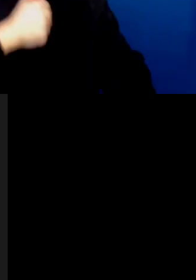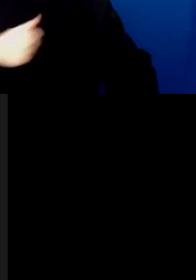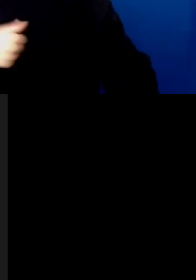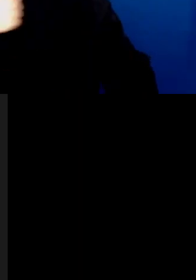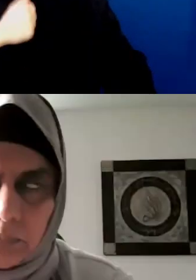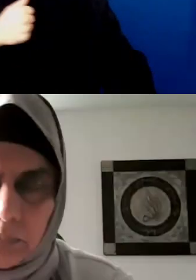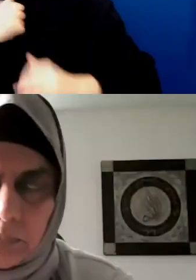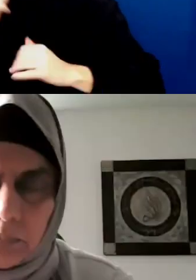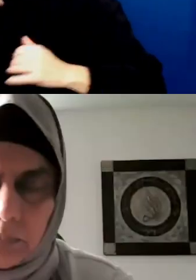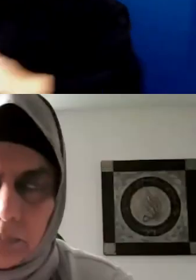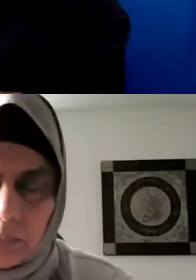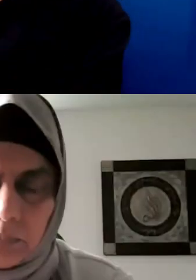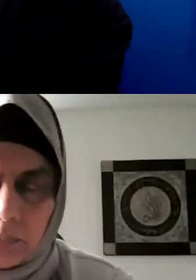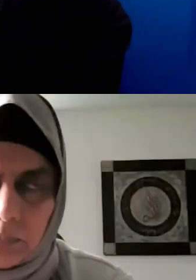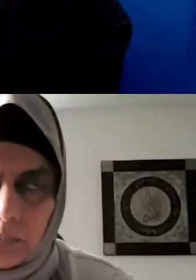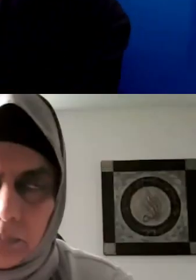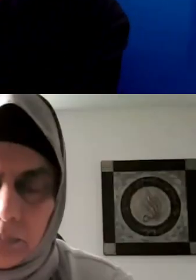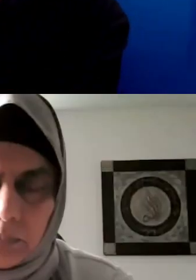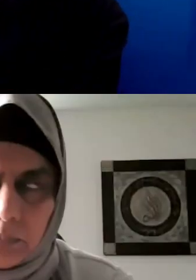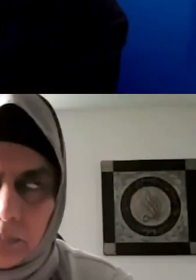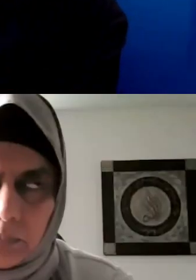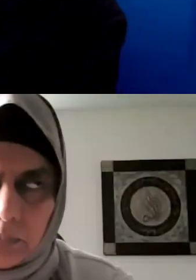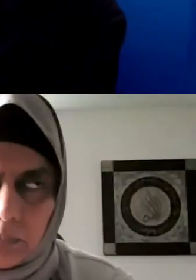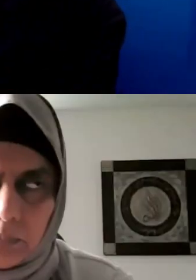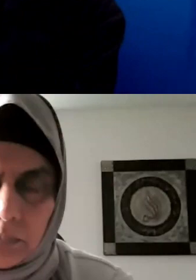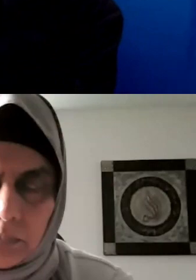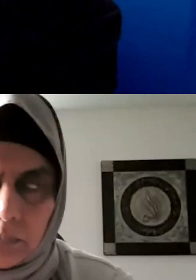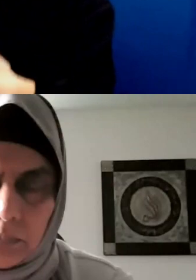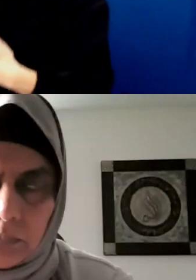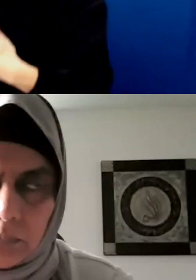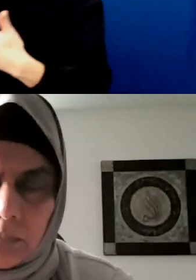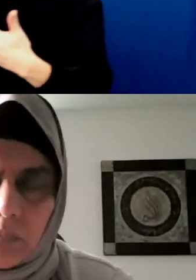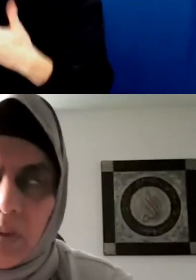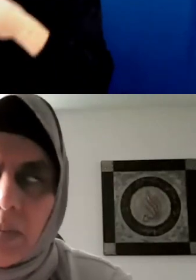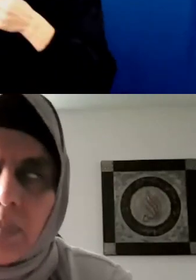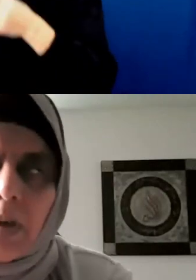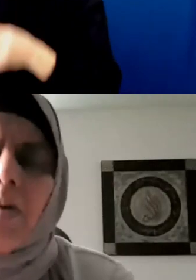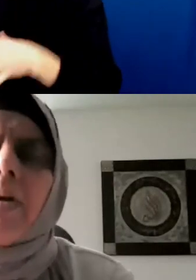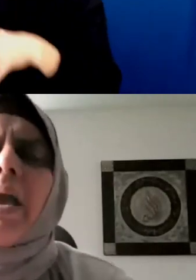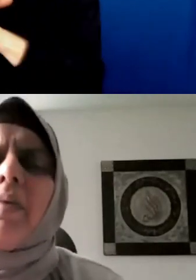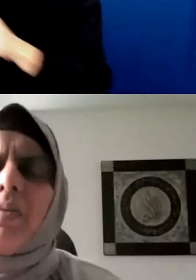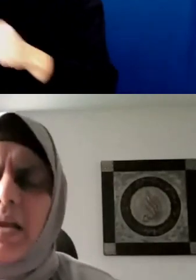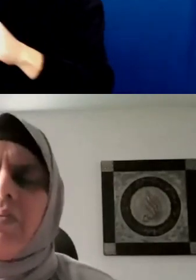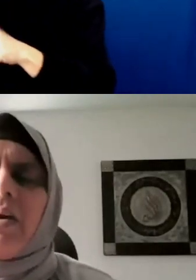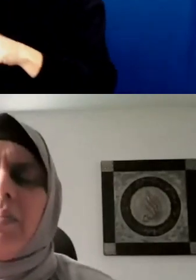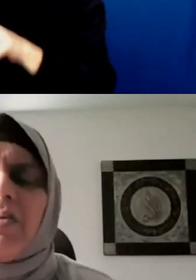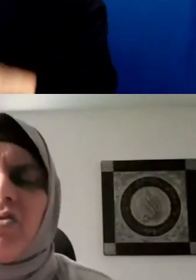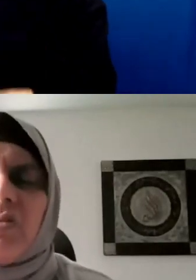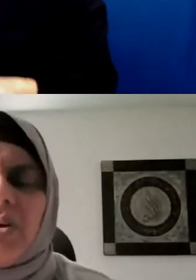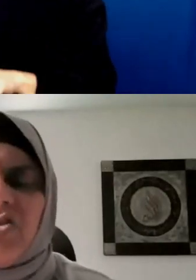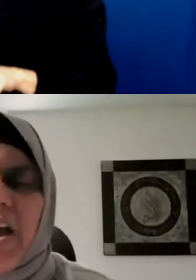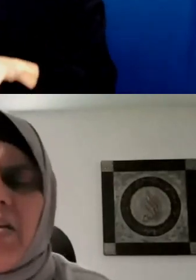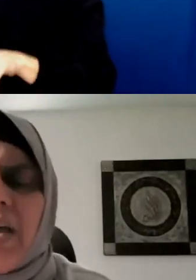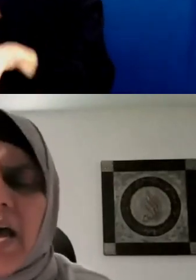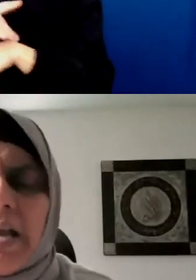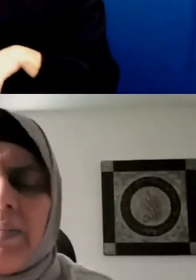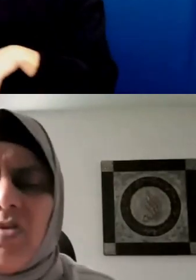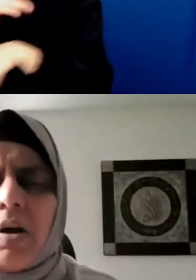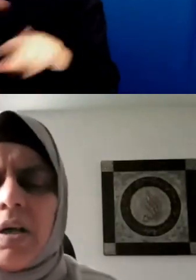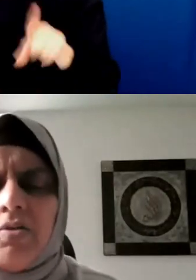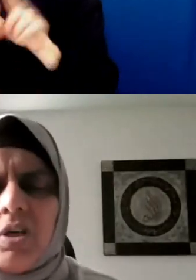désolé. Rabia va passer en revue la reconnaissance territoriale et les présentations d'usage.